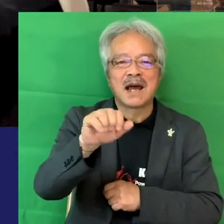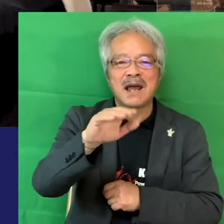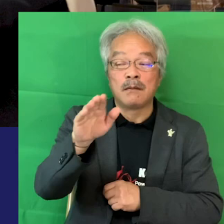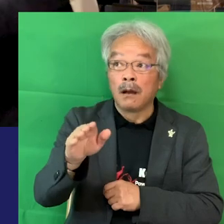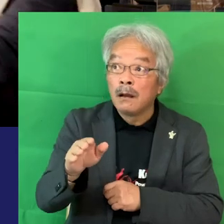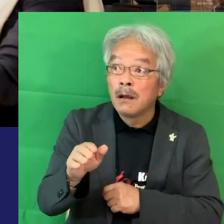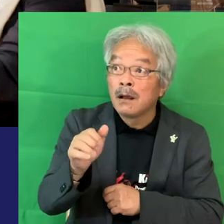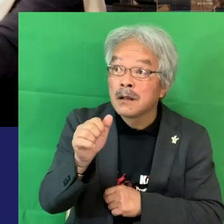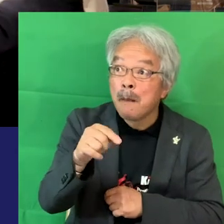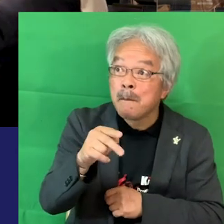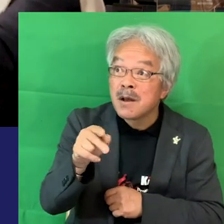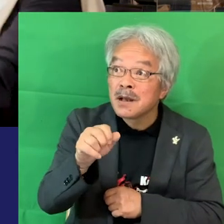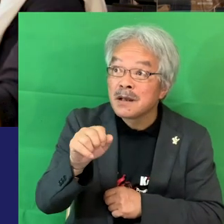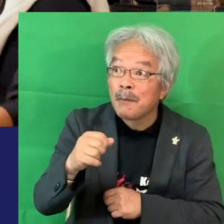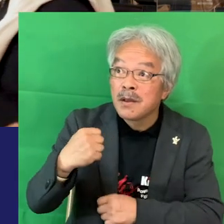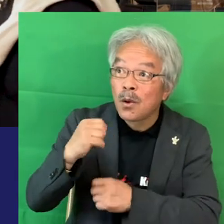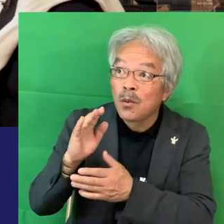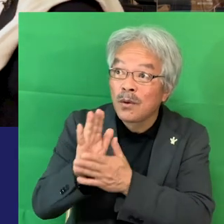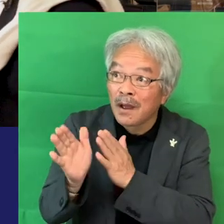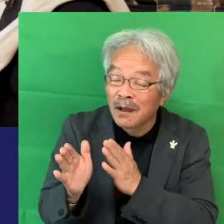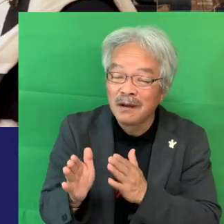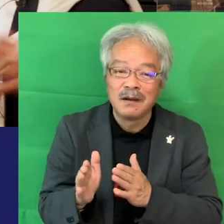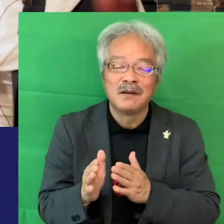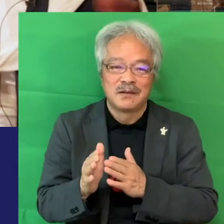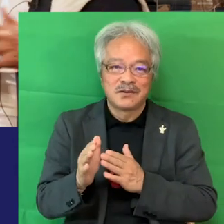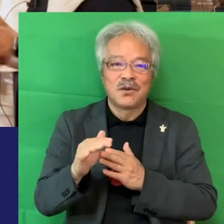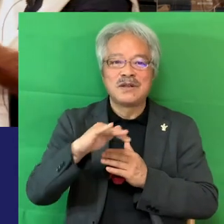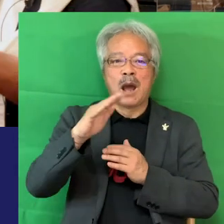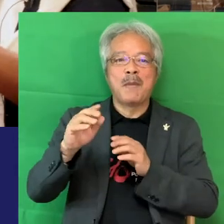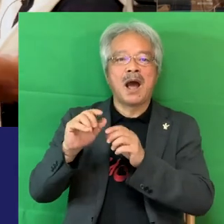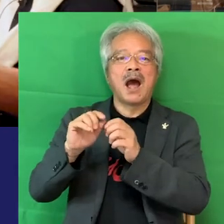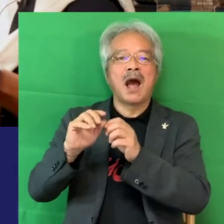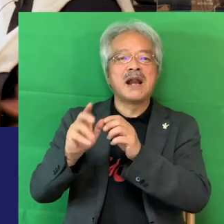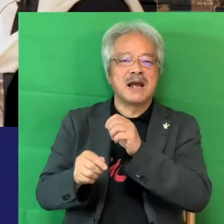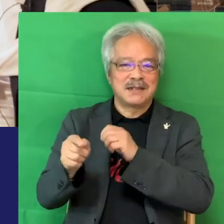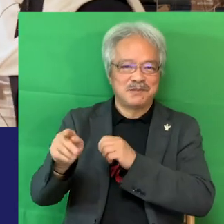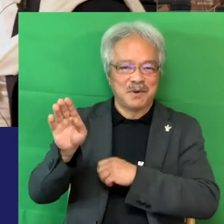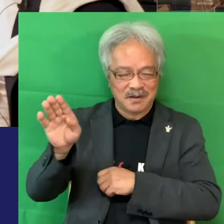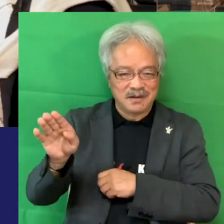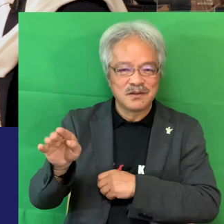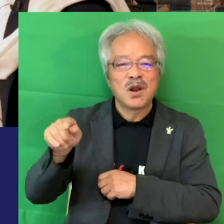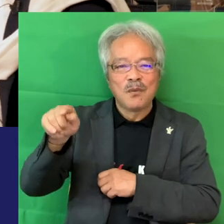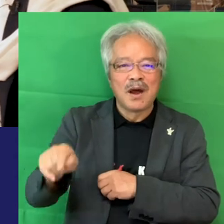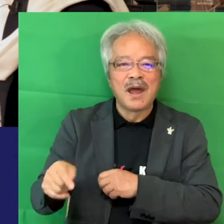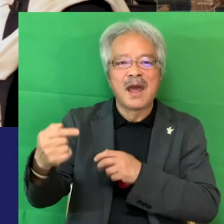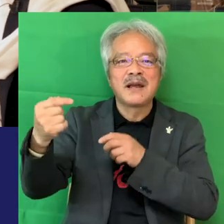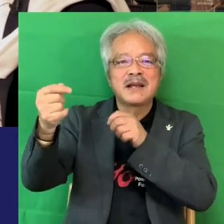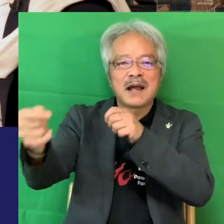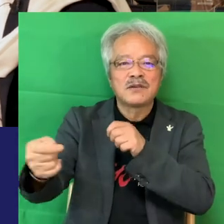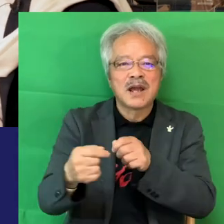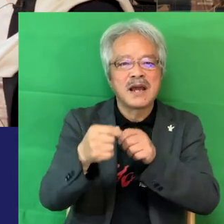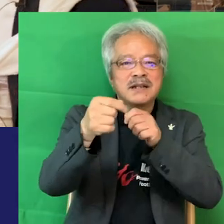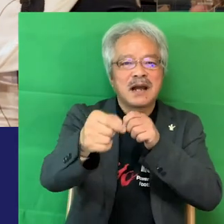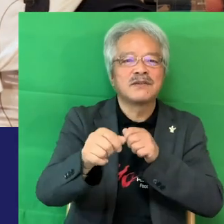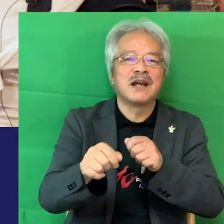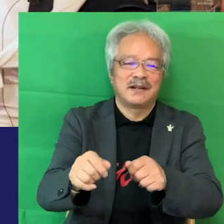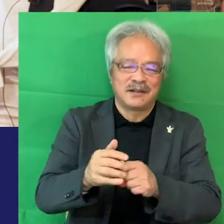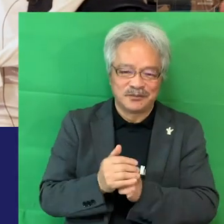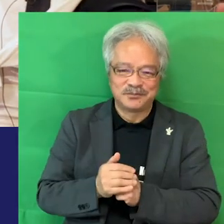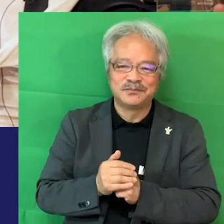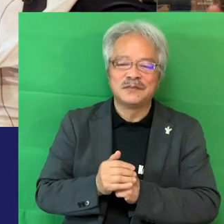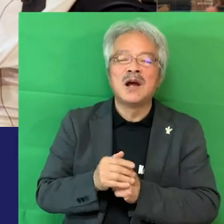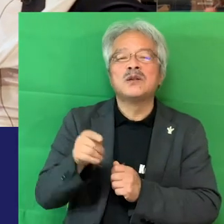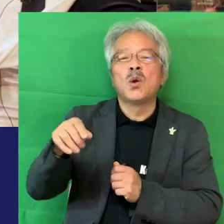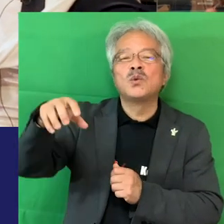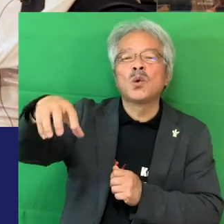丹波笹山?兵庫県?山梨の方にあったりとかちょっと遠隔でやりながらちょっと羨ましいあこはやっぱり土